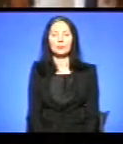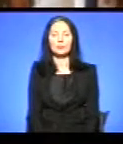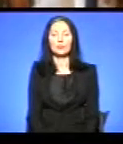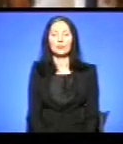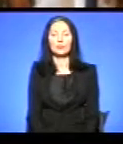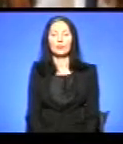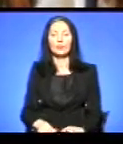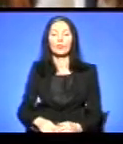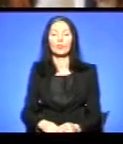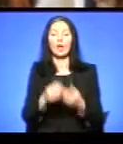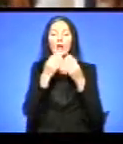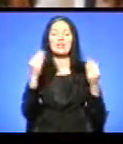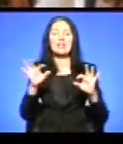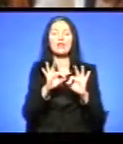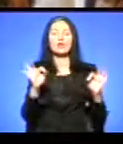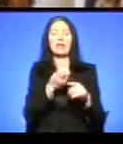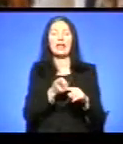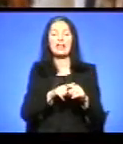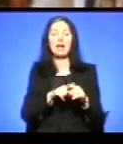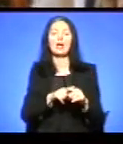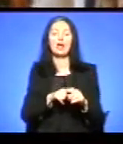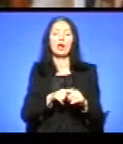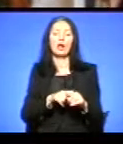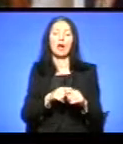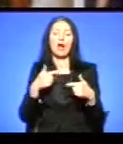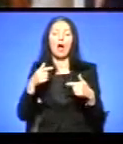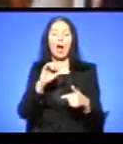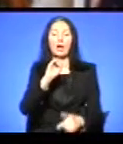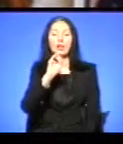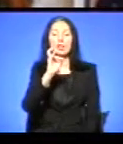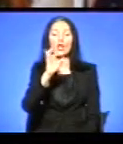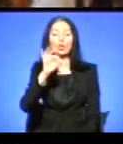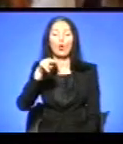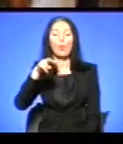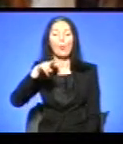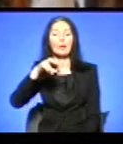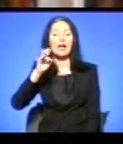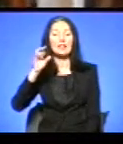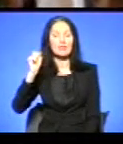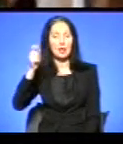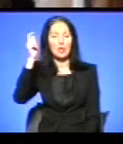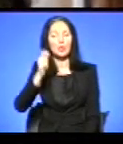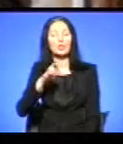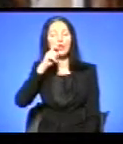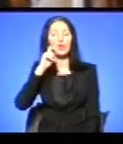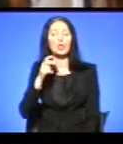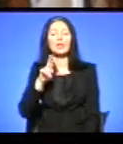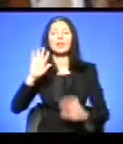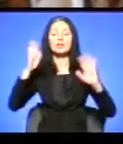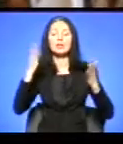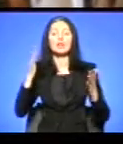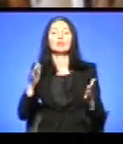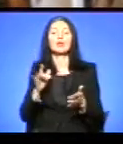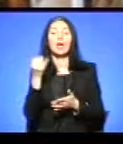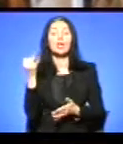«Вистава розповідає про те, як інопланетяни прилетіли на Україну і як у них сталася пригода, як вони, не знаючи правила дорожнього руху,